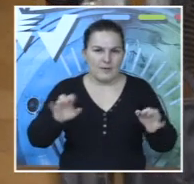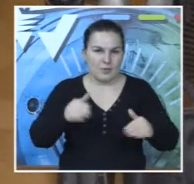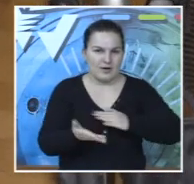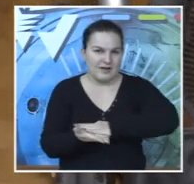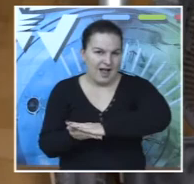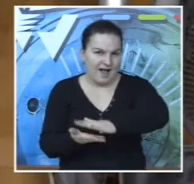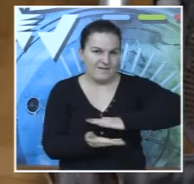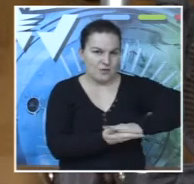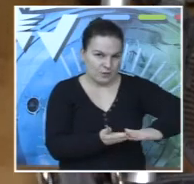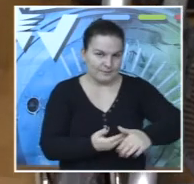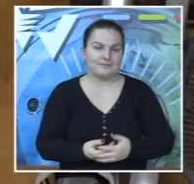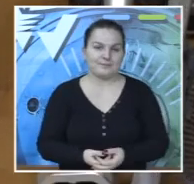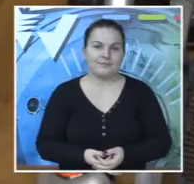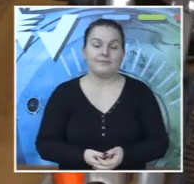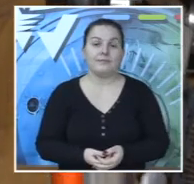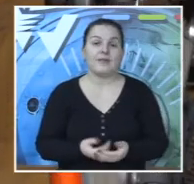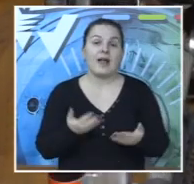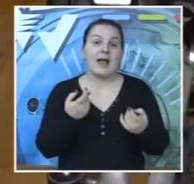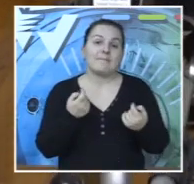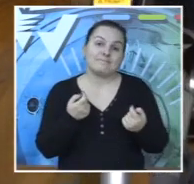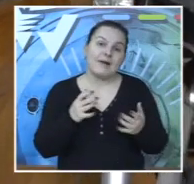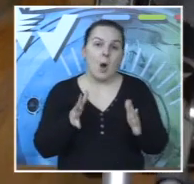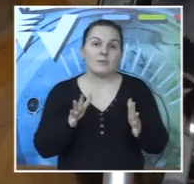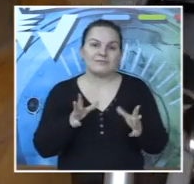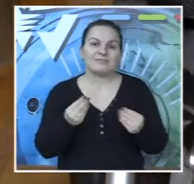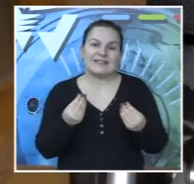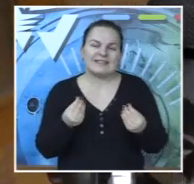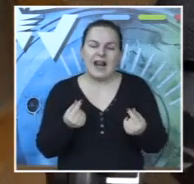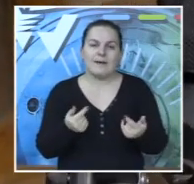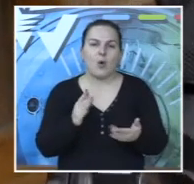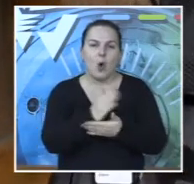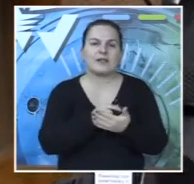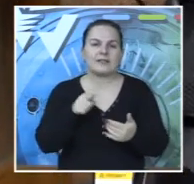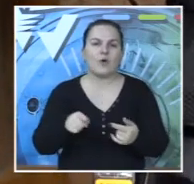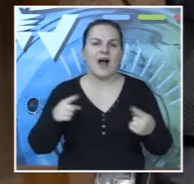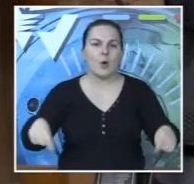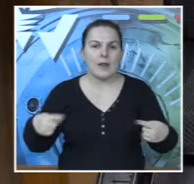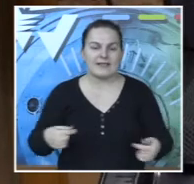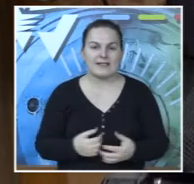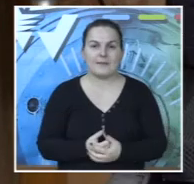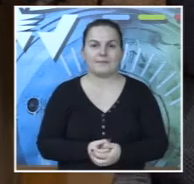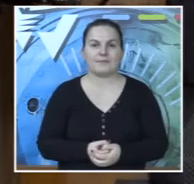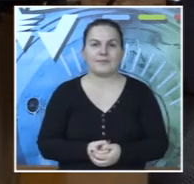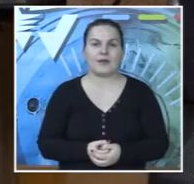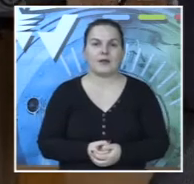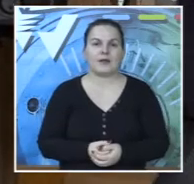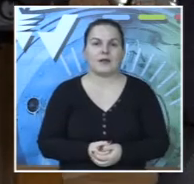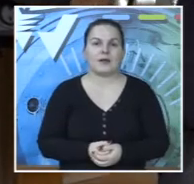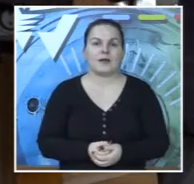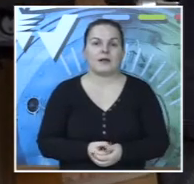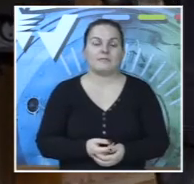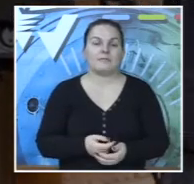po tim rupama. Tako da malo slabije koristimo ta kolica. Olakšalo zato što je komotnija